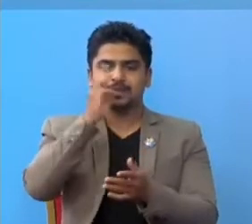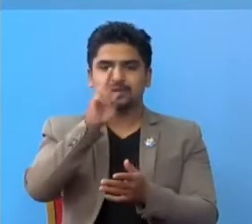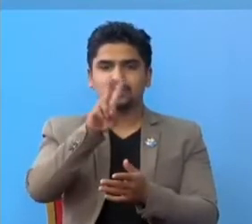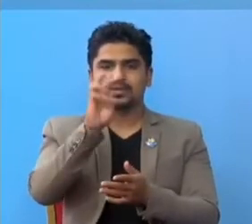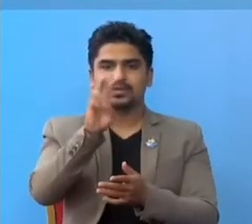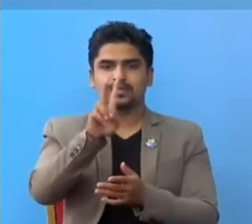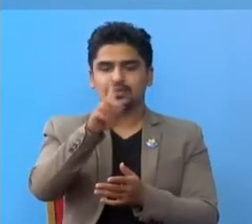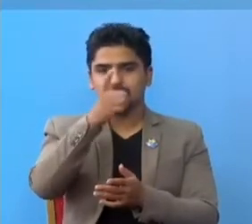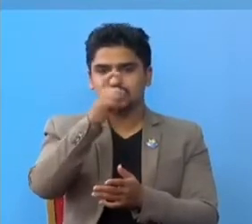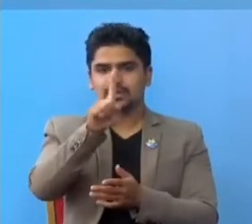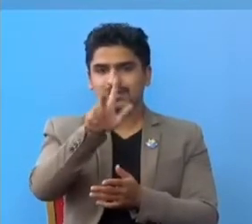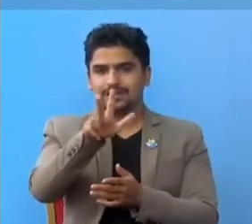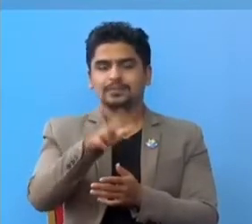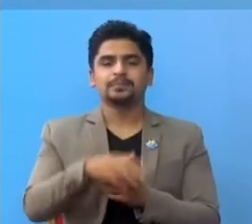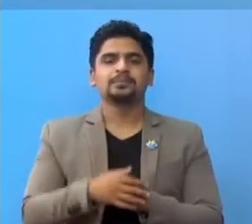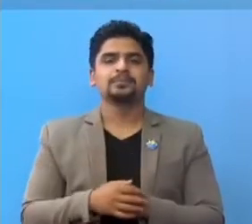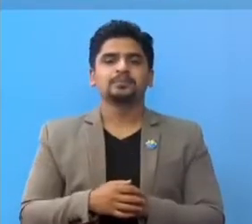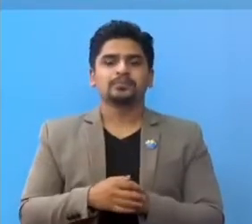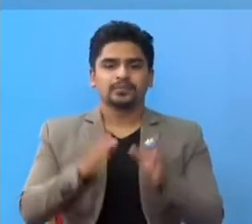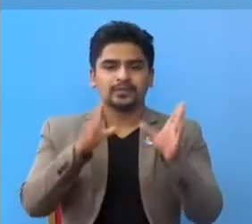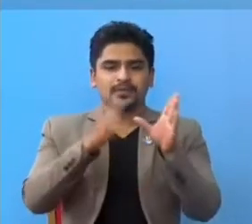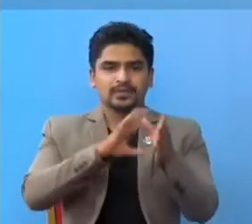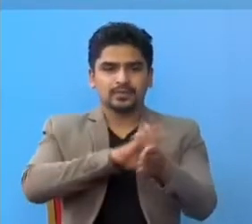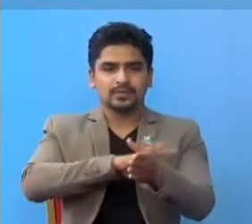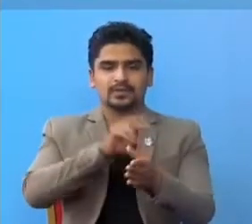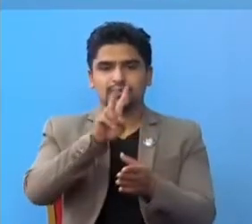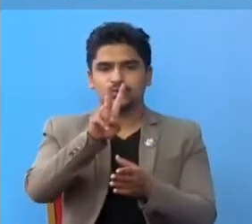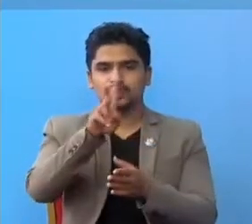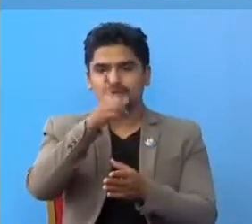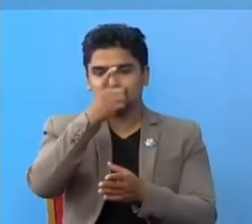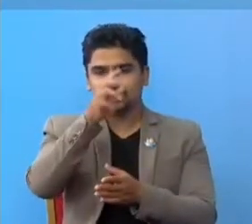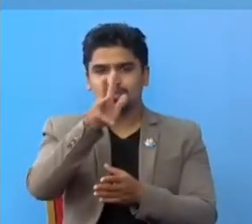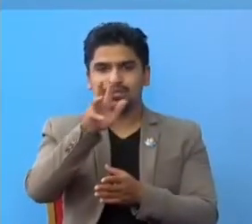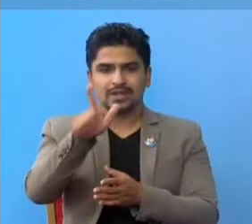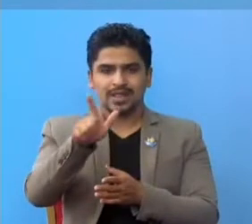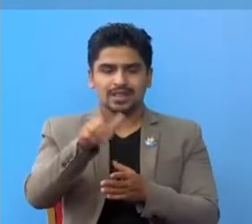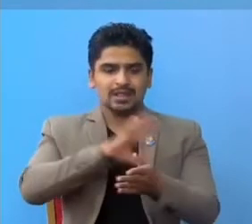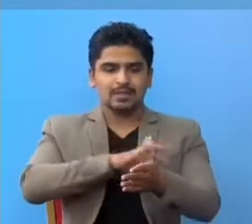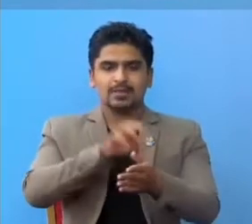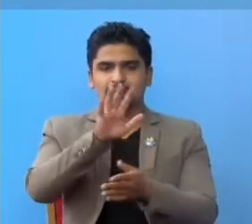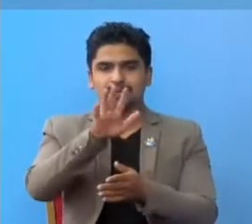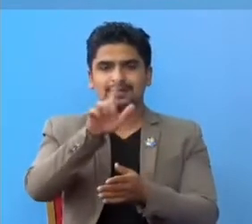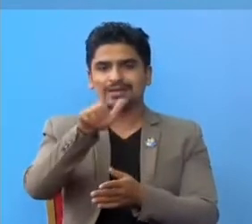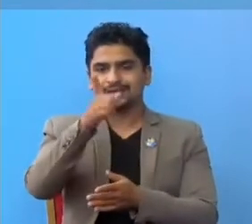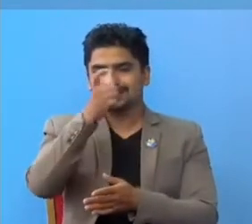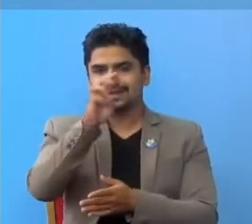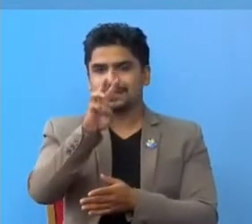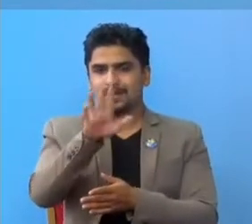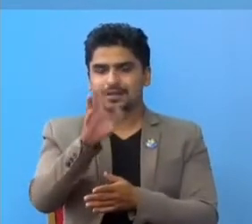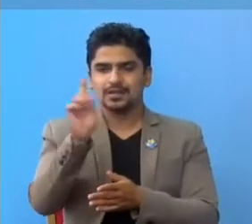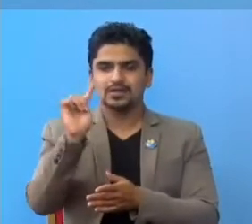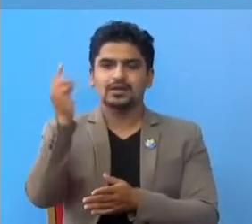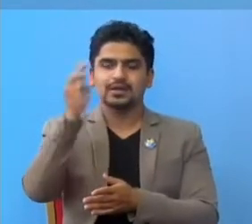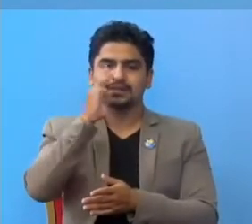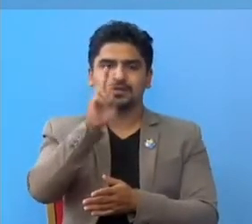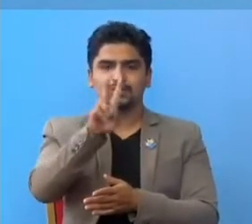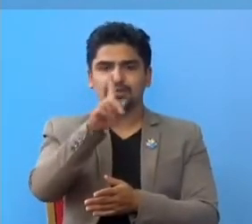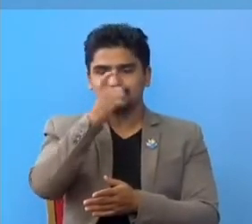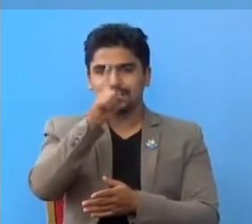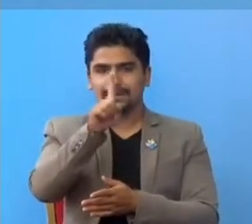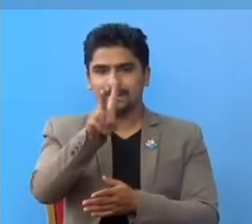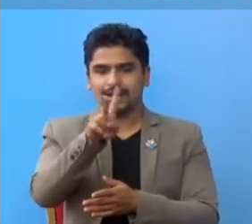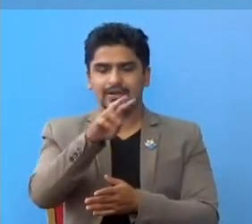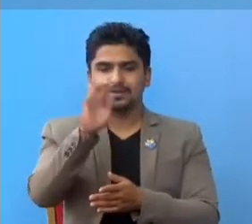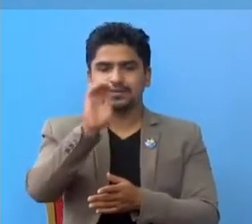2218, गंड़की प्रदे मा दुशे बार